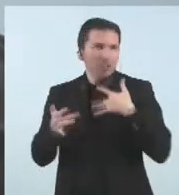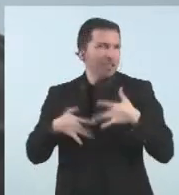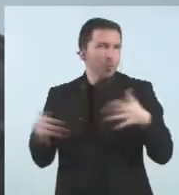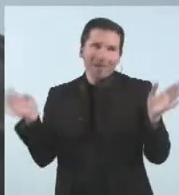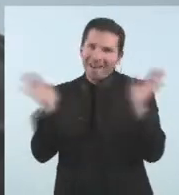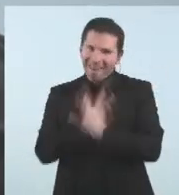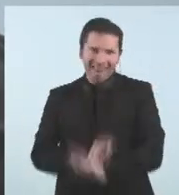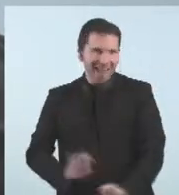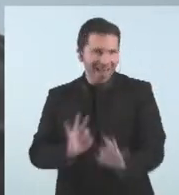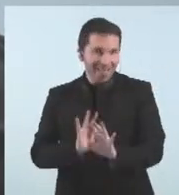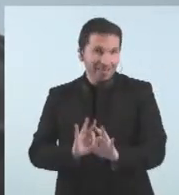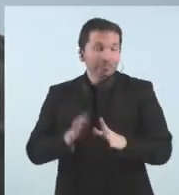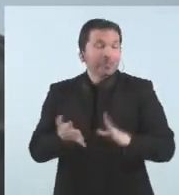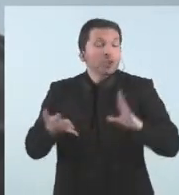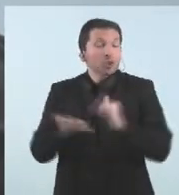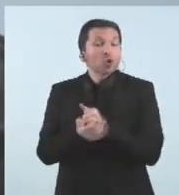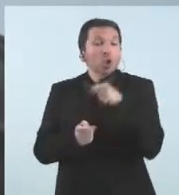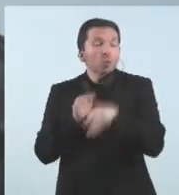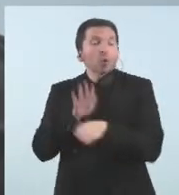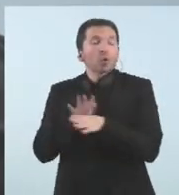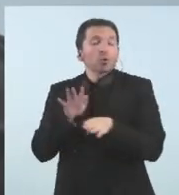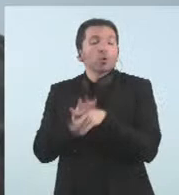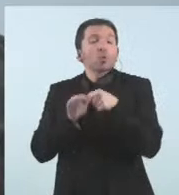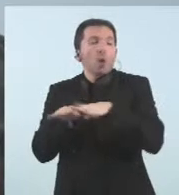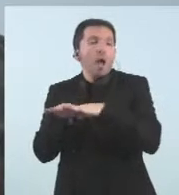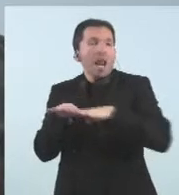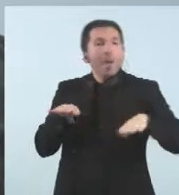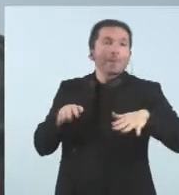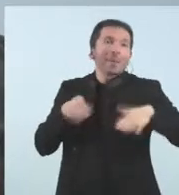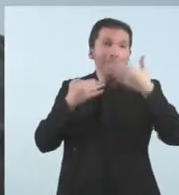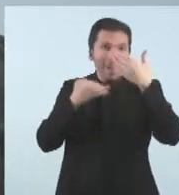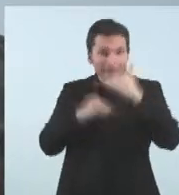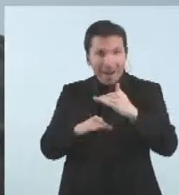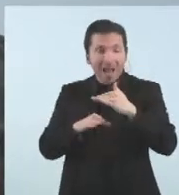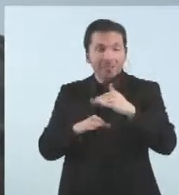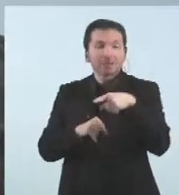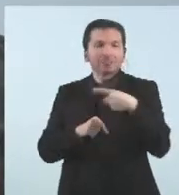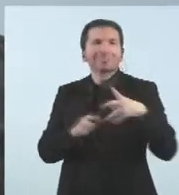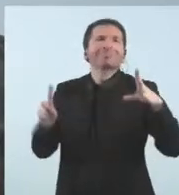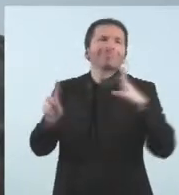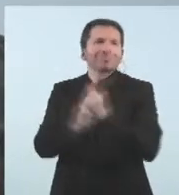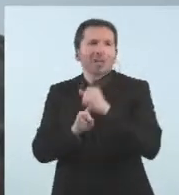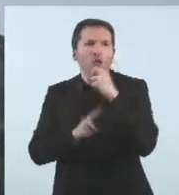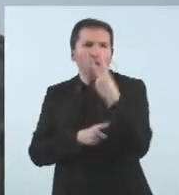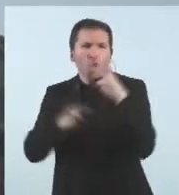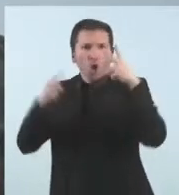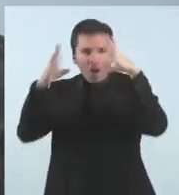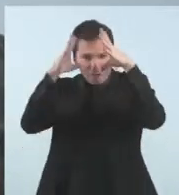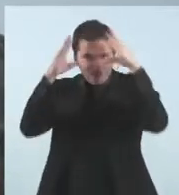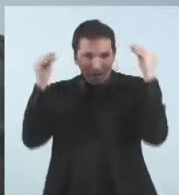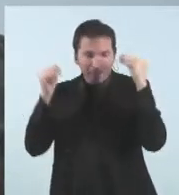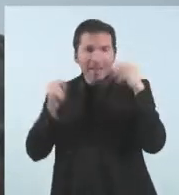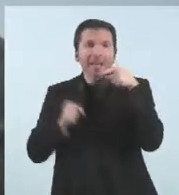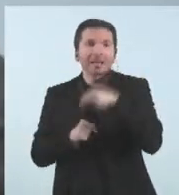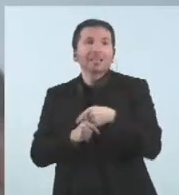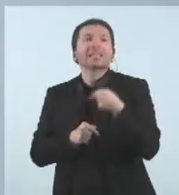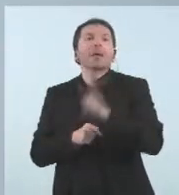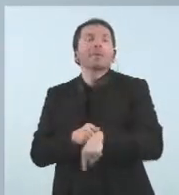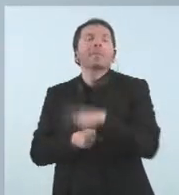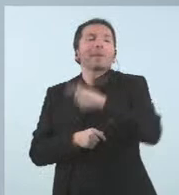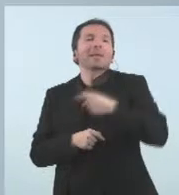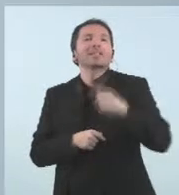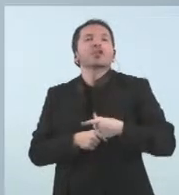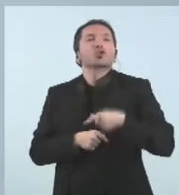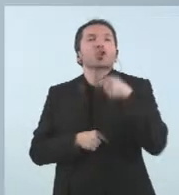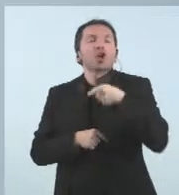corresponen a la mateixa planta i en aquesta planta, a a més, s'han diagnosticat dues infermeres, dos auxil·lars i una persona del personal de neteja. Per tant, es considera